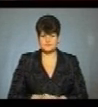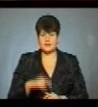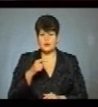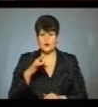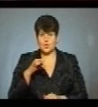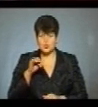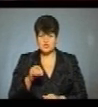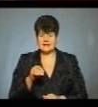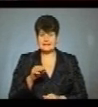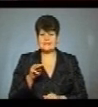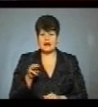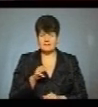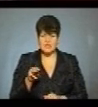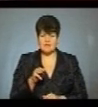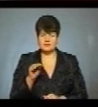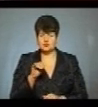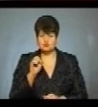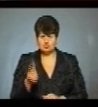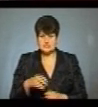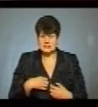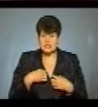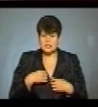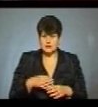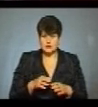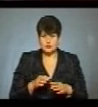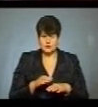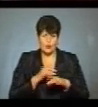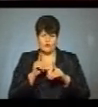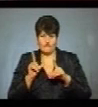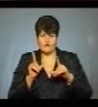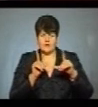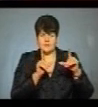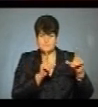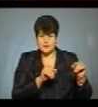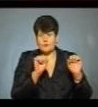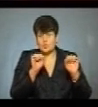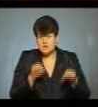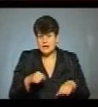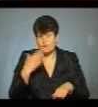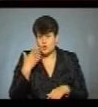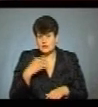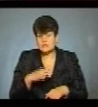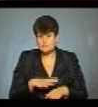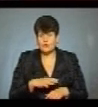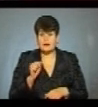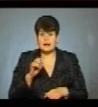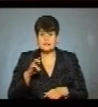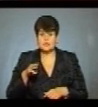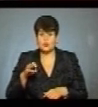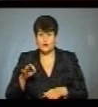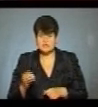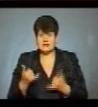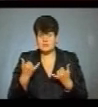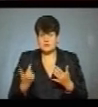травневий жук. Страшненький, але добрій. Вилетів із вірша. Можливо, колись був Антонічем, а тепер